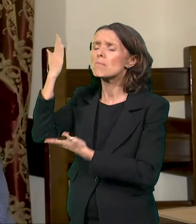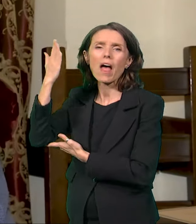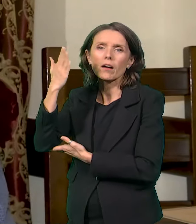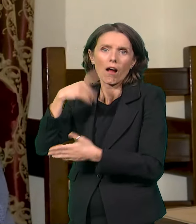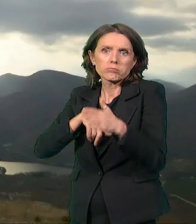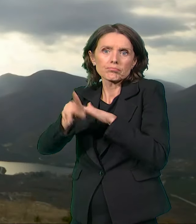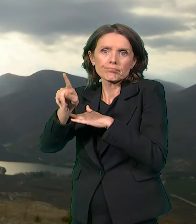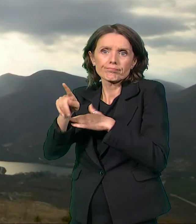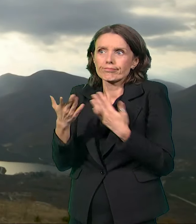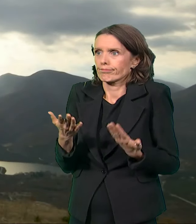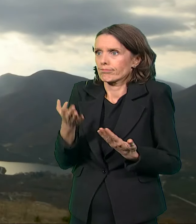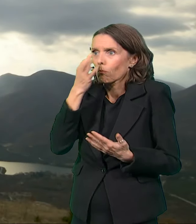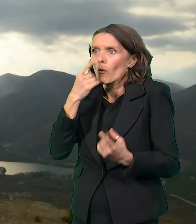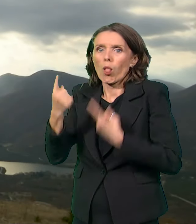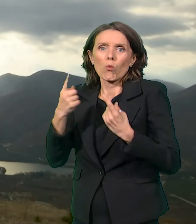bolji život.